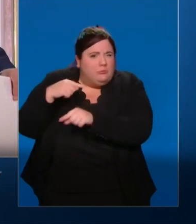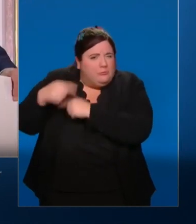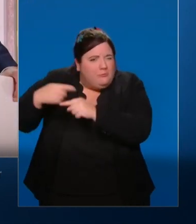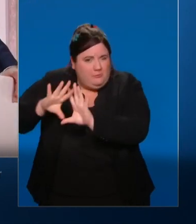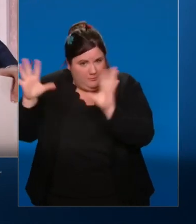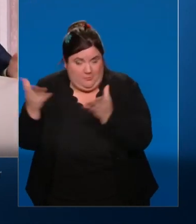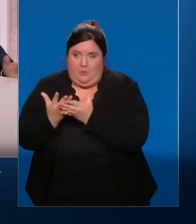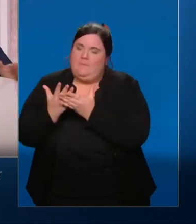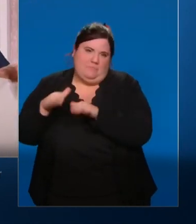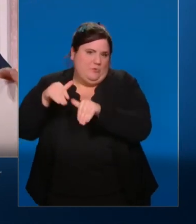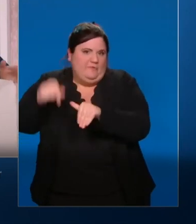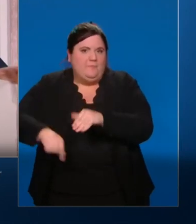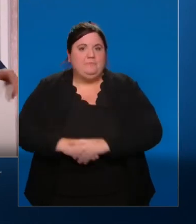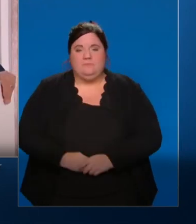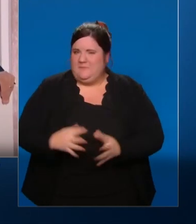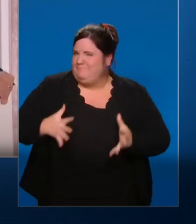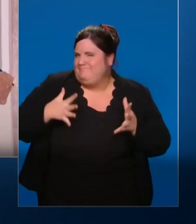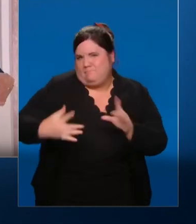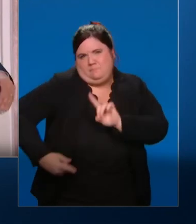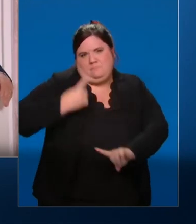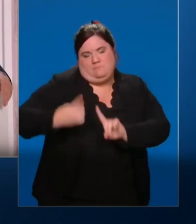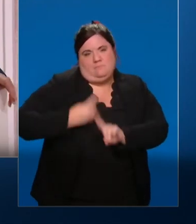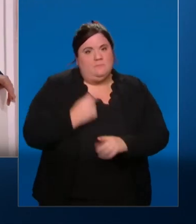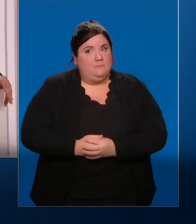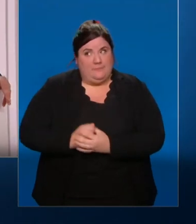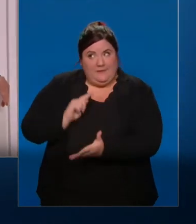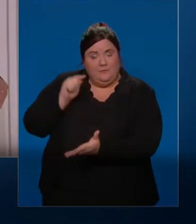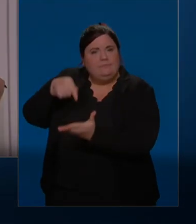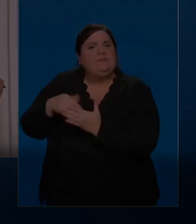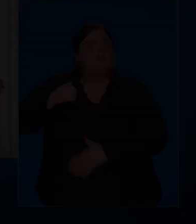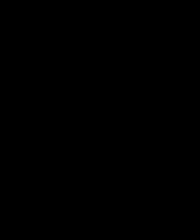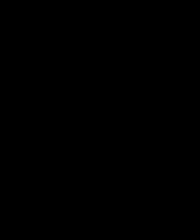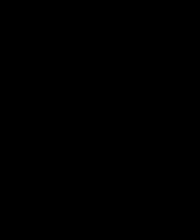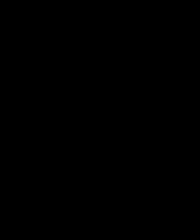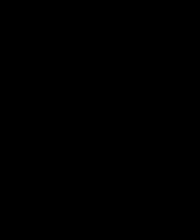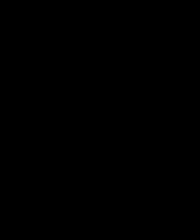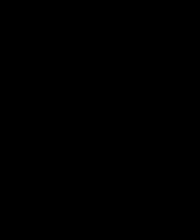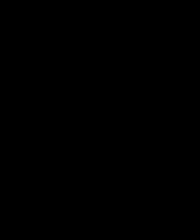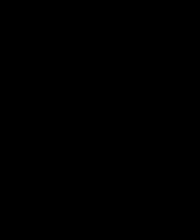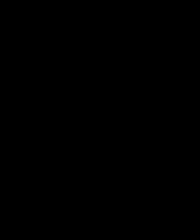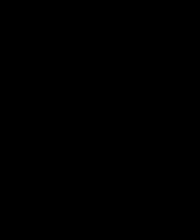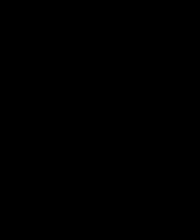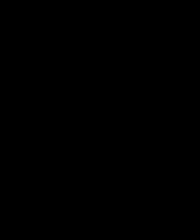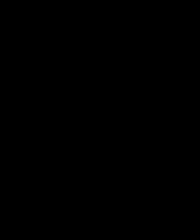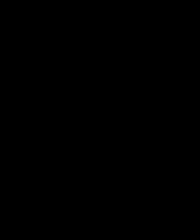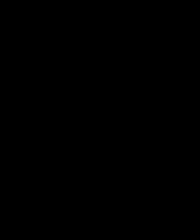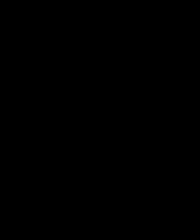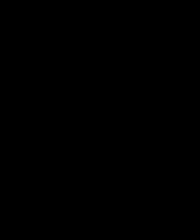clôturer la COP26 à Glasgow, c'est un message fort de la France. Merci. Merci.